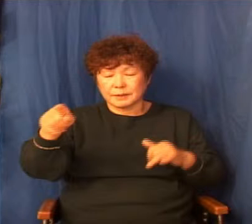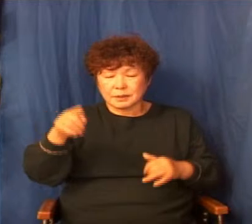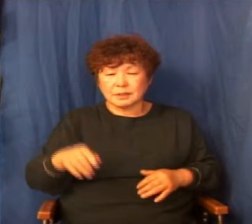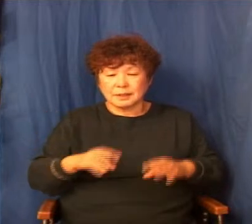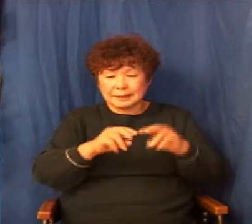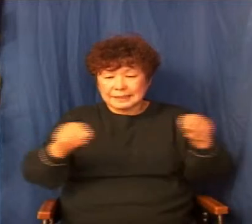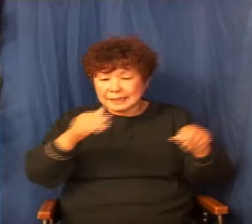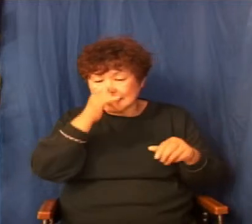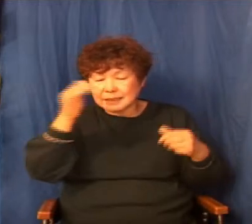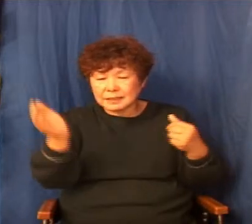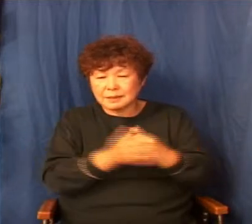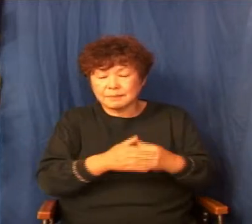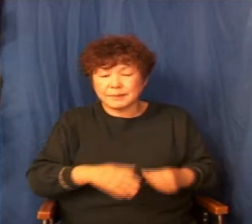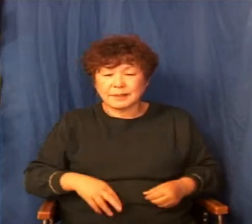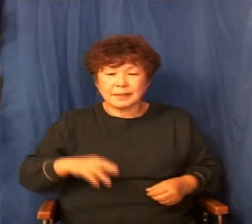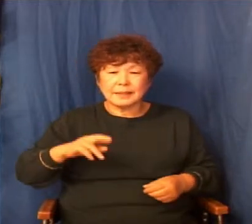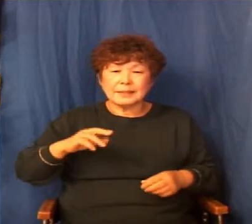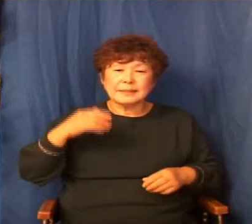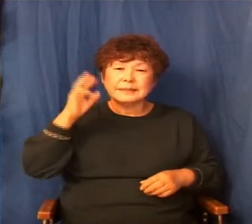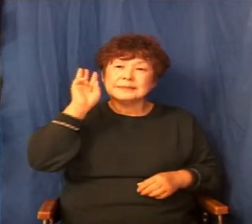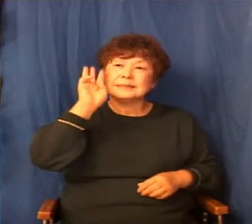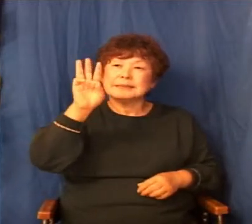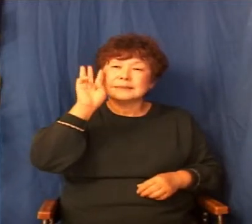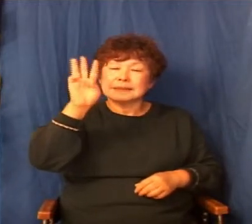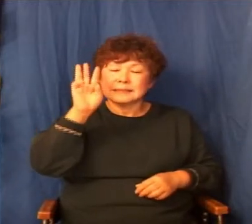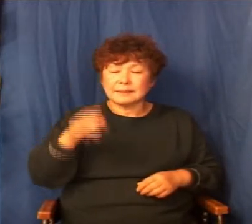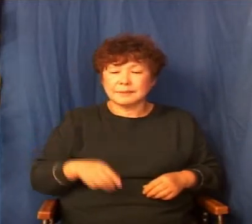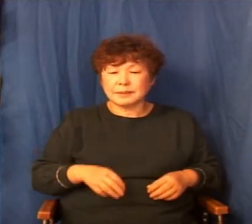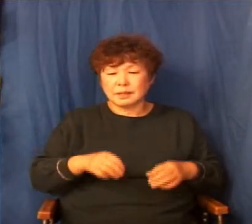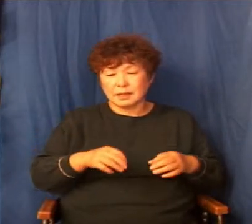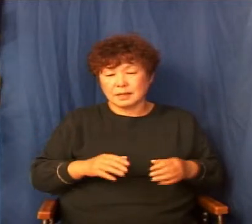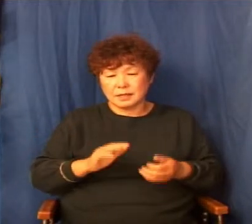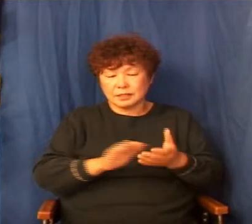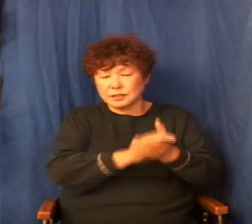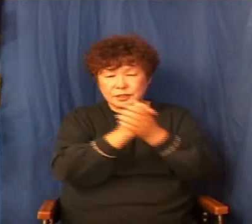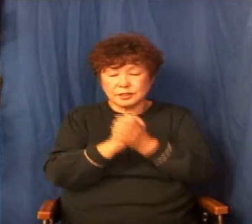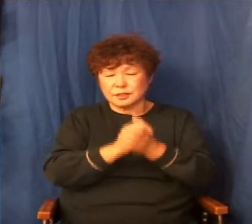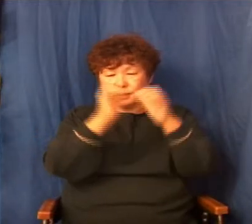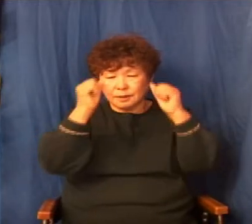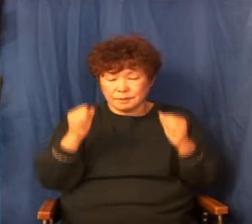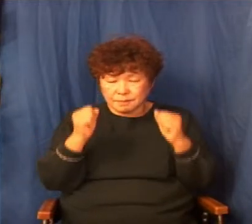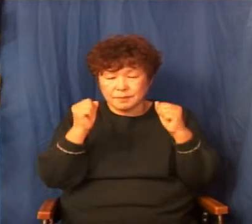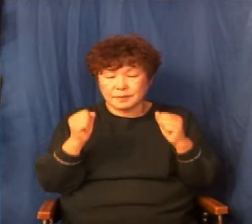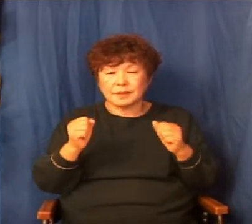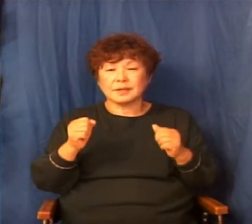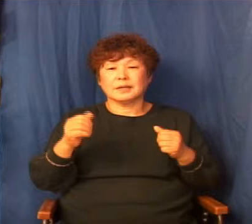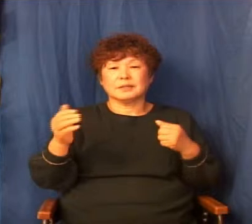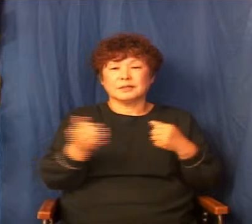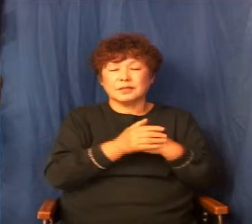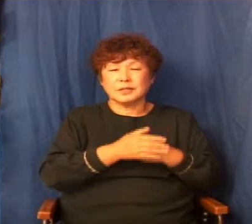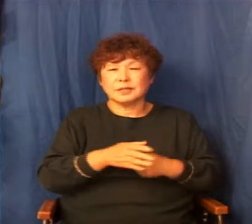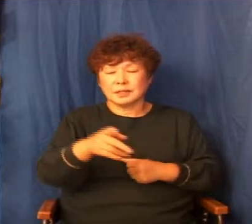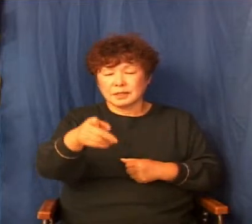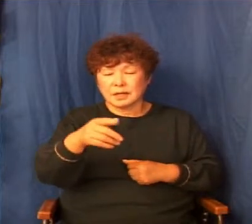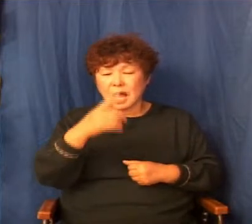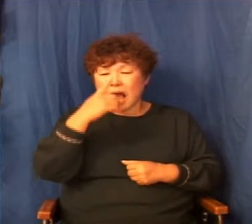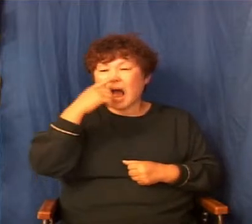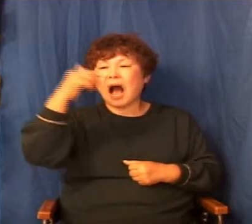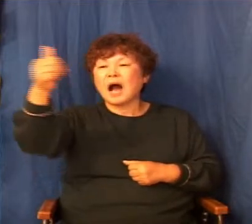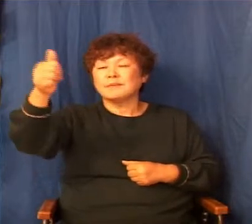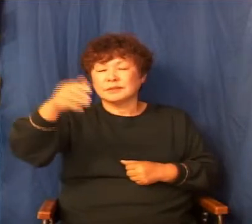영접하여 사흘이나 친절히 머물게 하더니 보블리오의 부친이 열병과 이질에 걸려